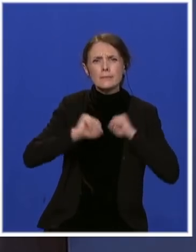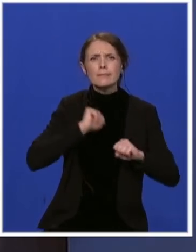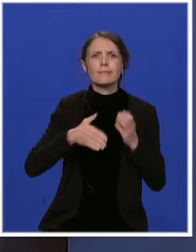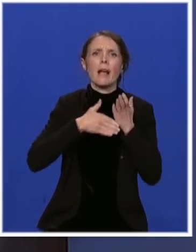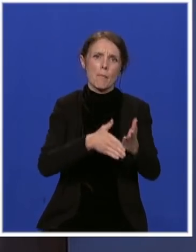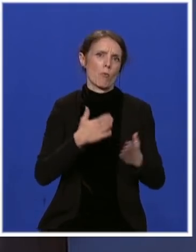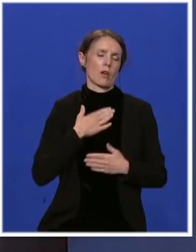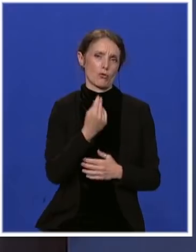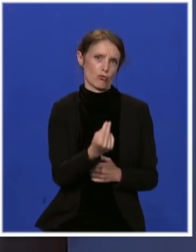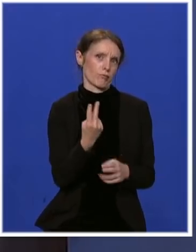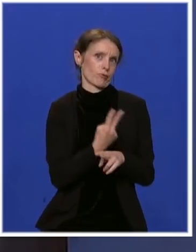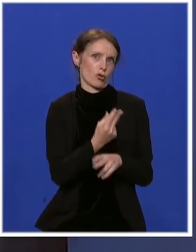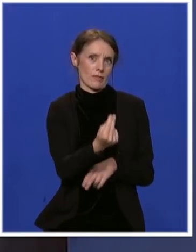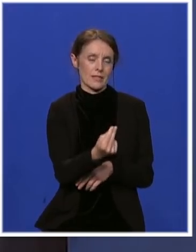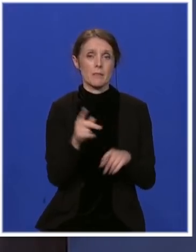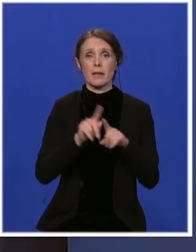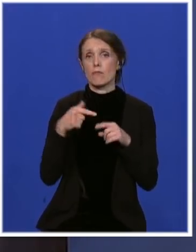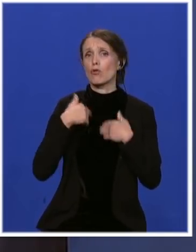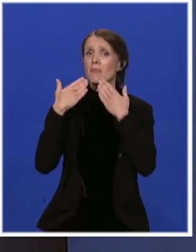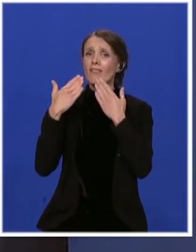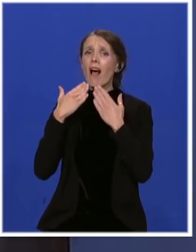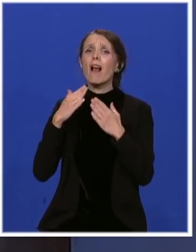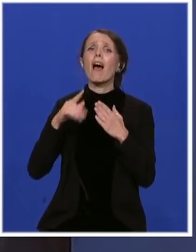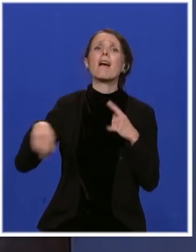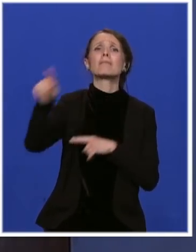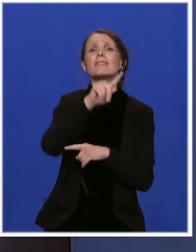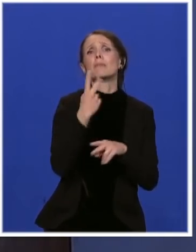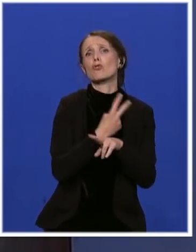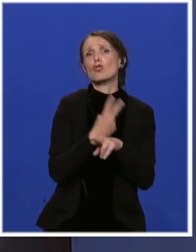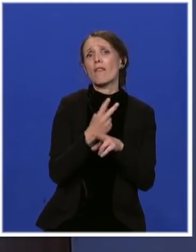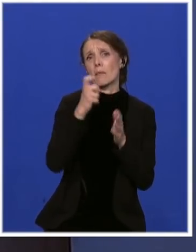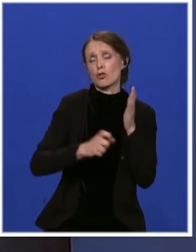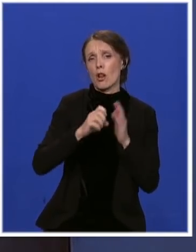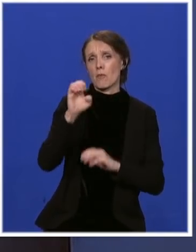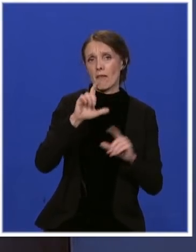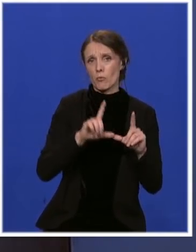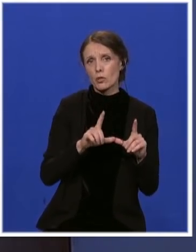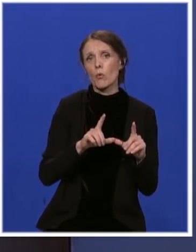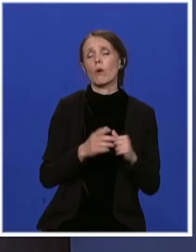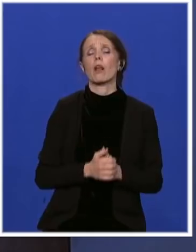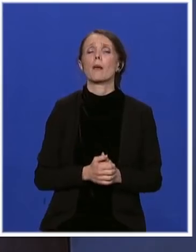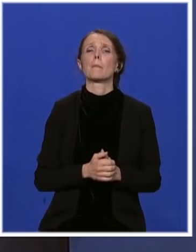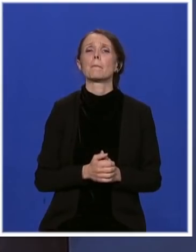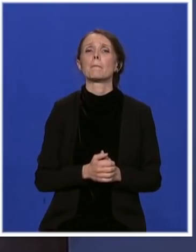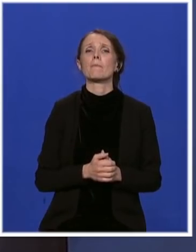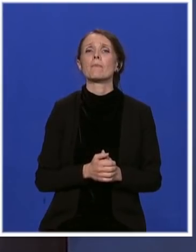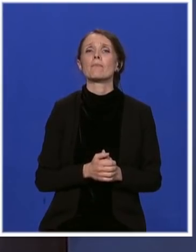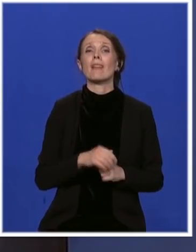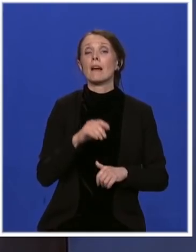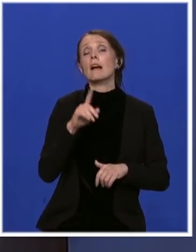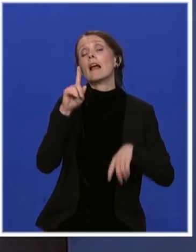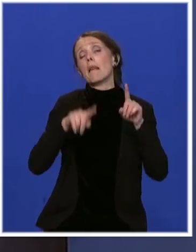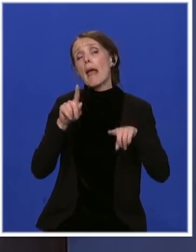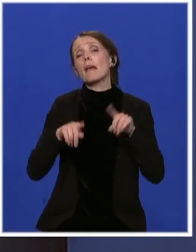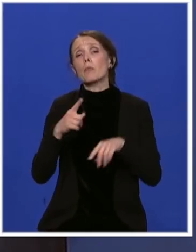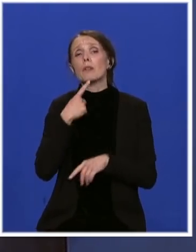I vama, kao što smo zahvalni svim državama članicama. Nekada će neko da kaže, Jadranka je to iznala,